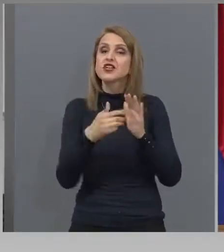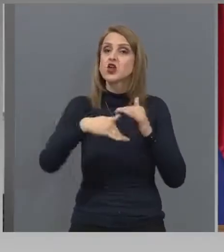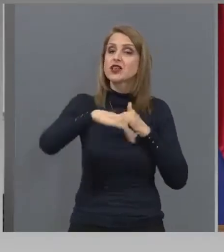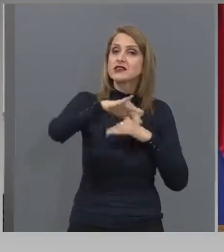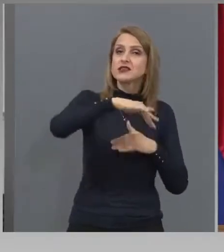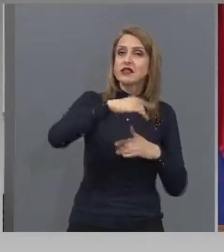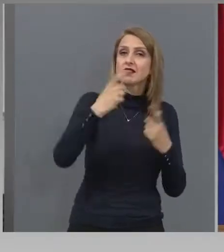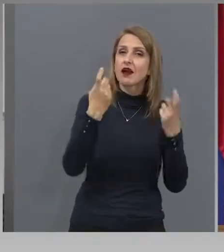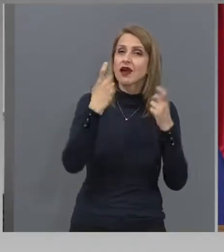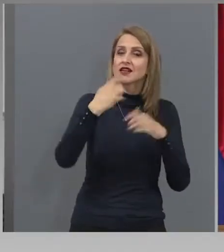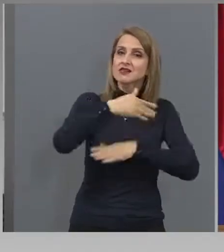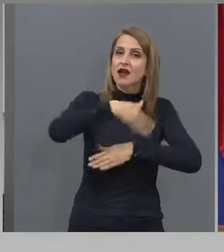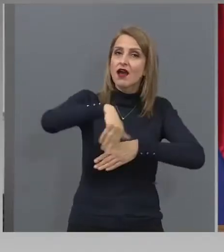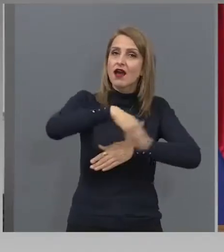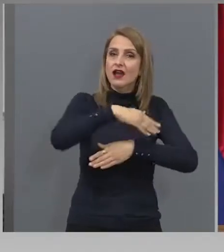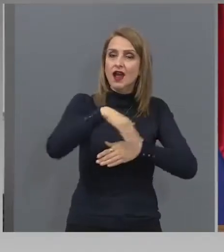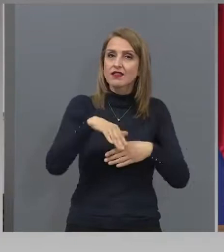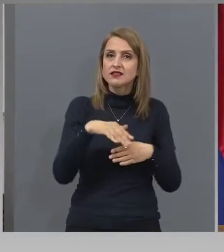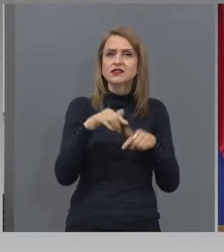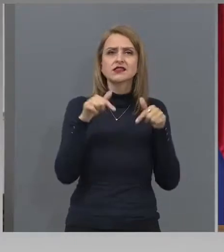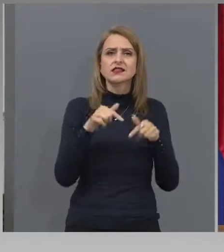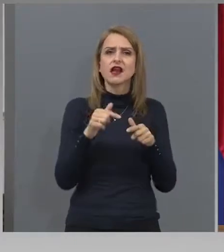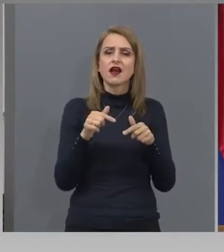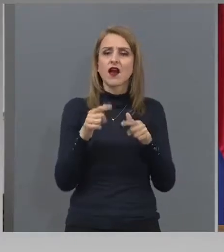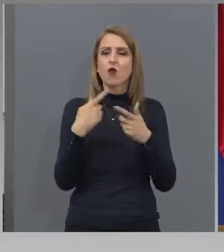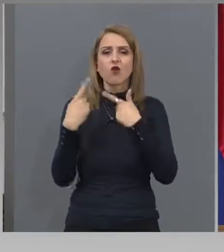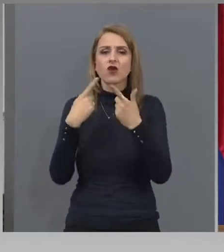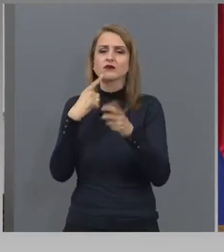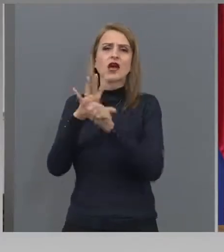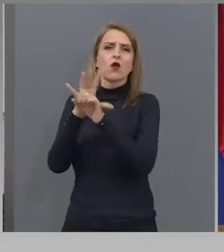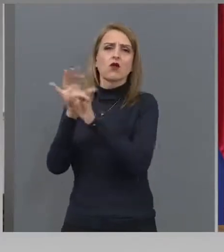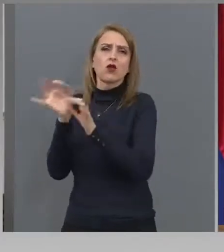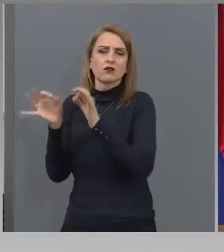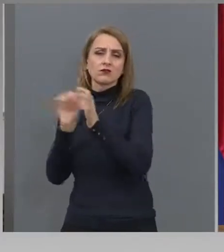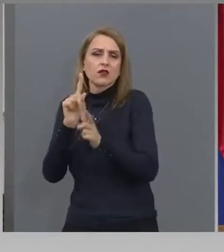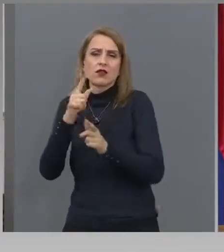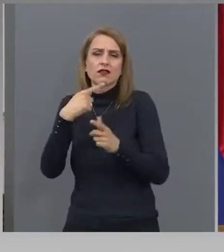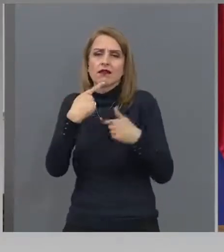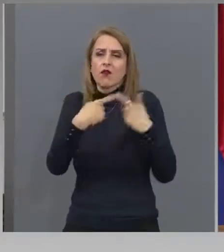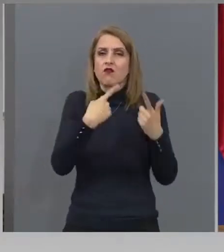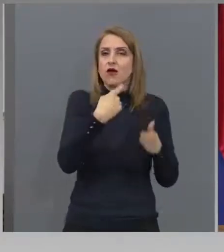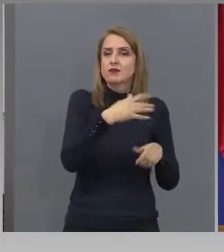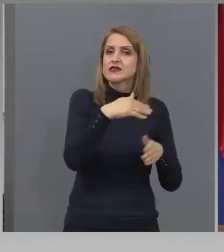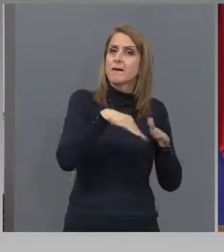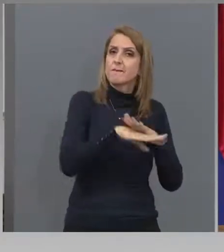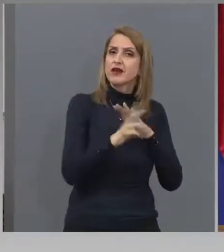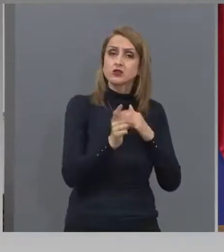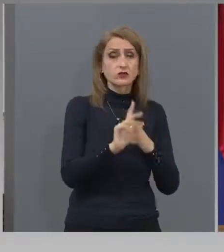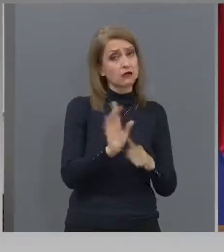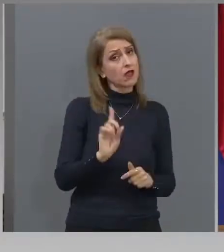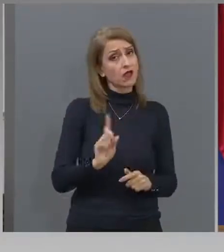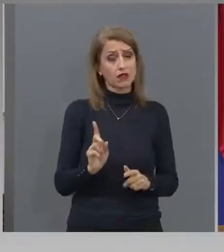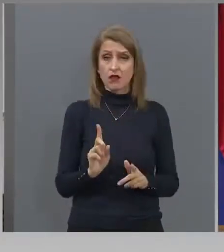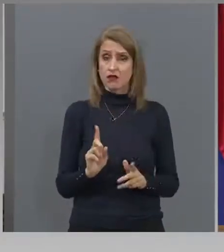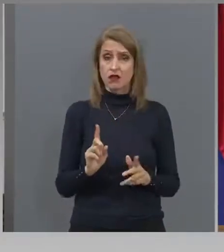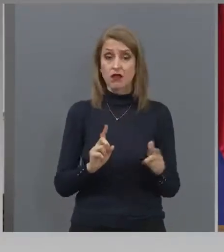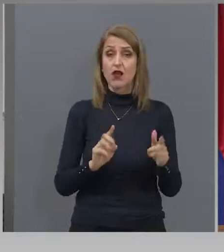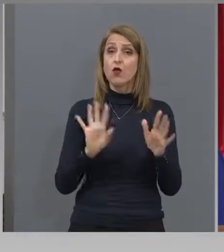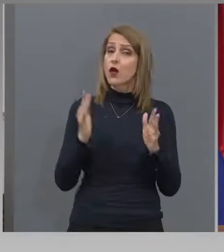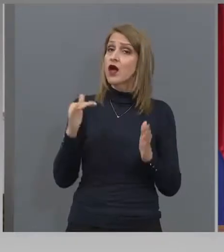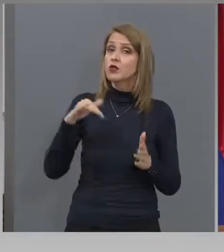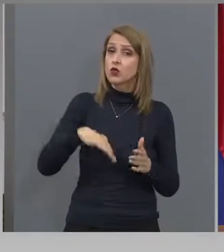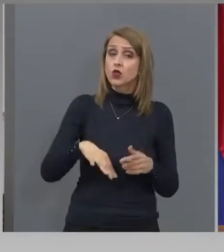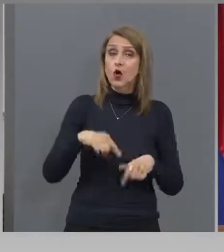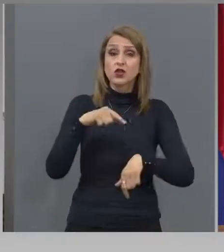тази тема някакси с коронавируса се изместя. Не, не, напротив. Ние, като дойде това